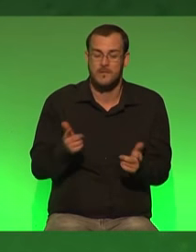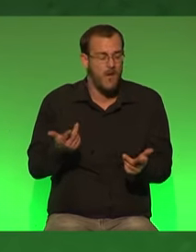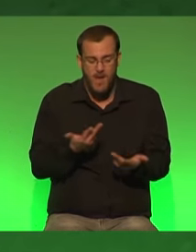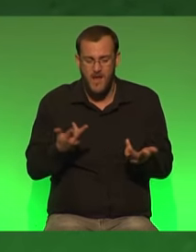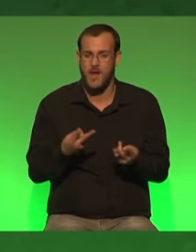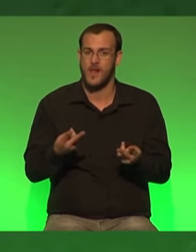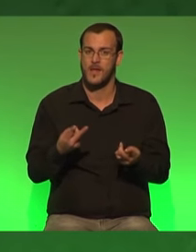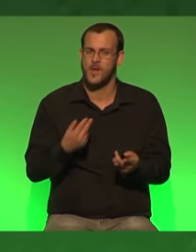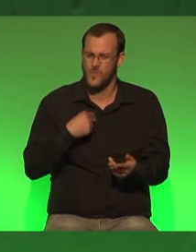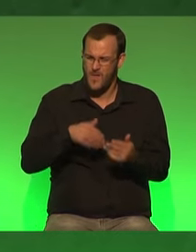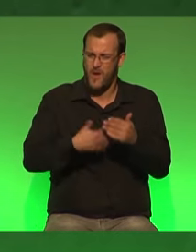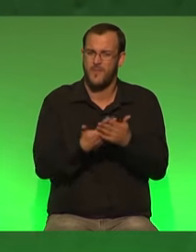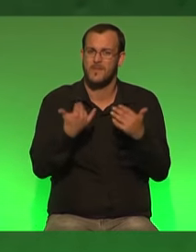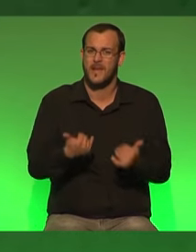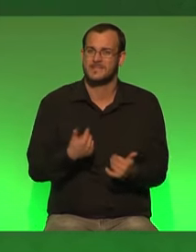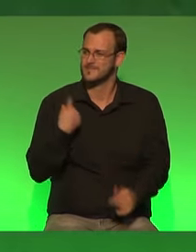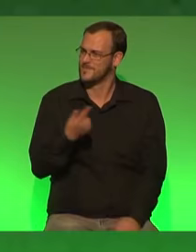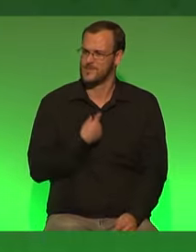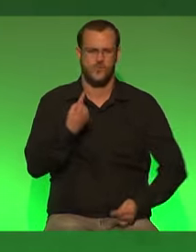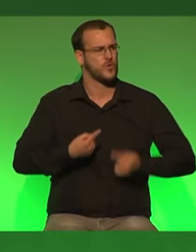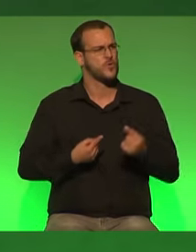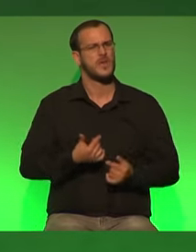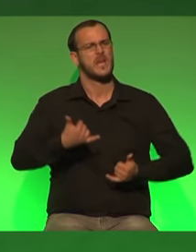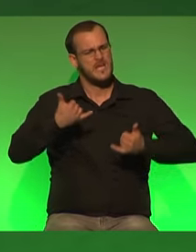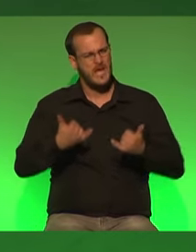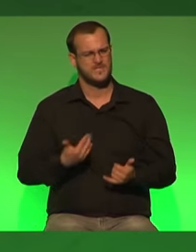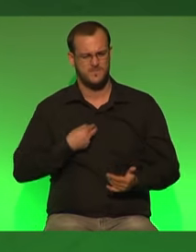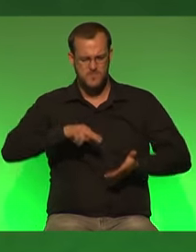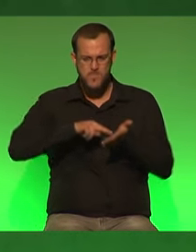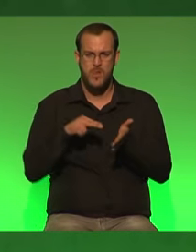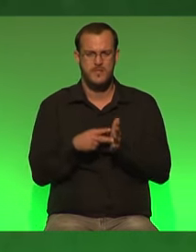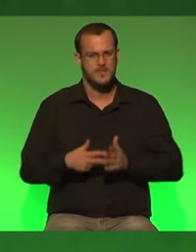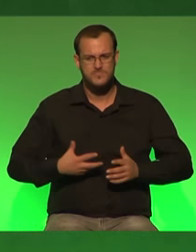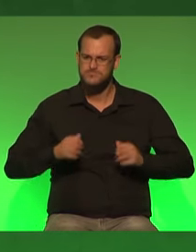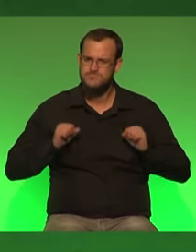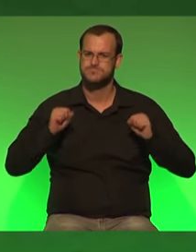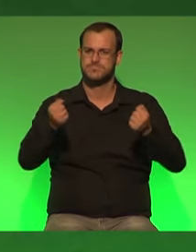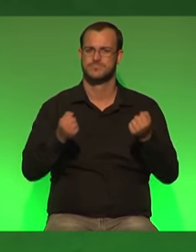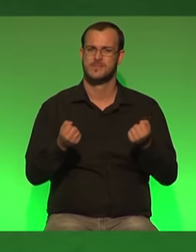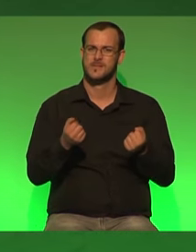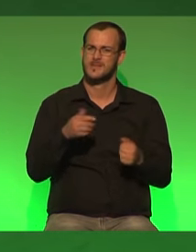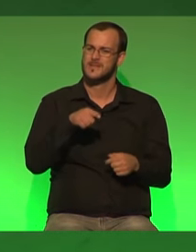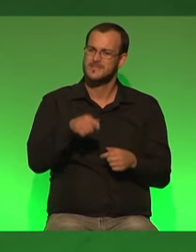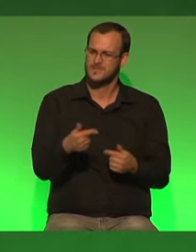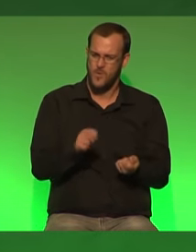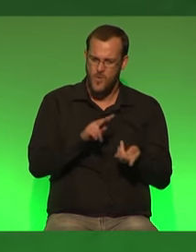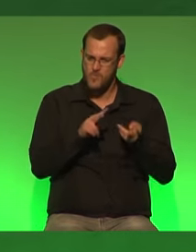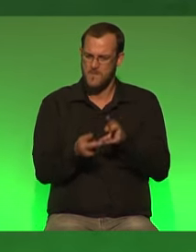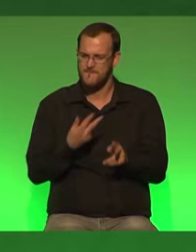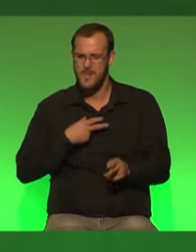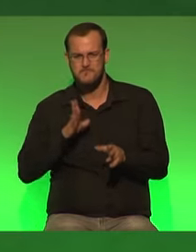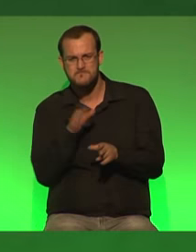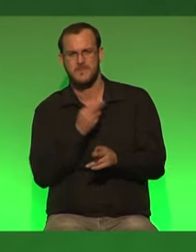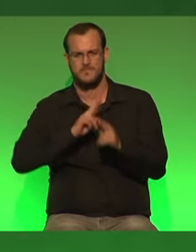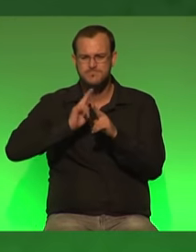es ist unsere aufgabe jetzt als grüne zu sagen lasst uns politisch werden dabei lasst uns diesen umbruch gestalten